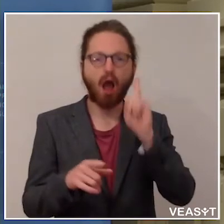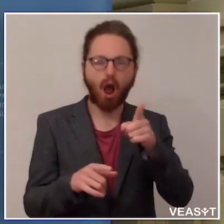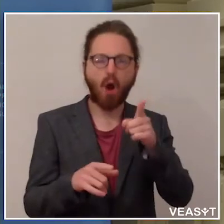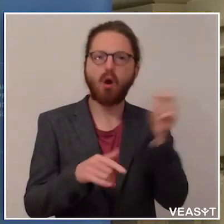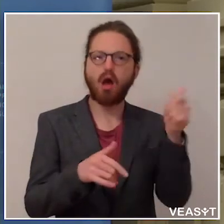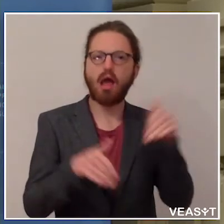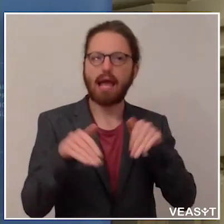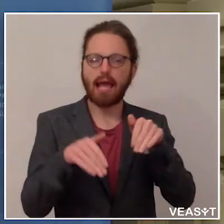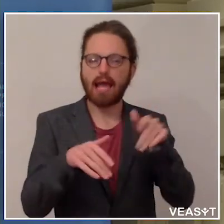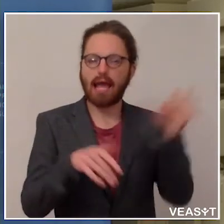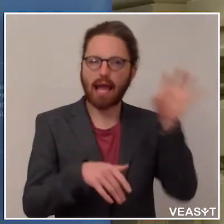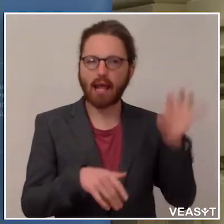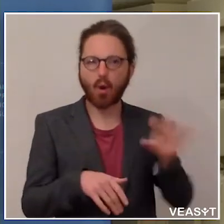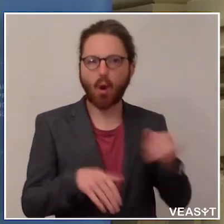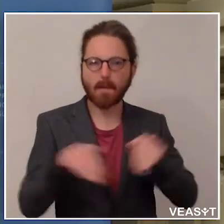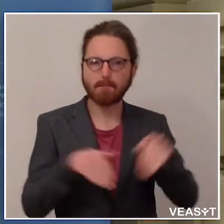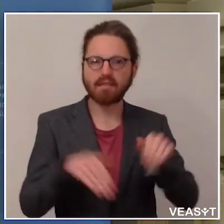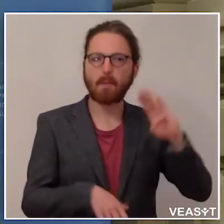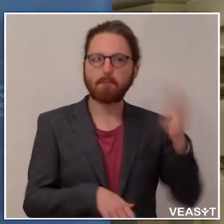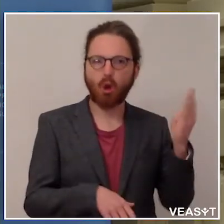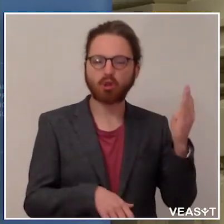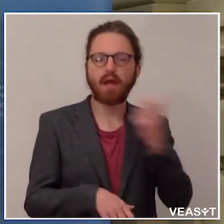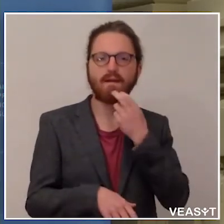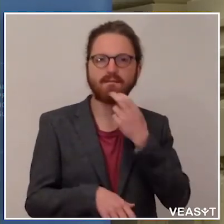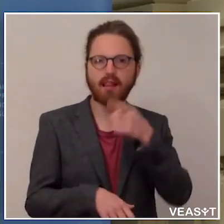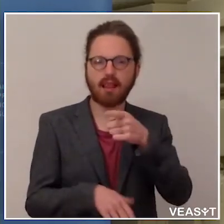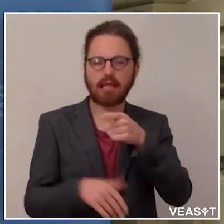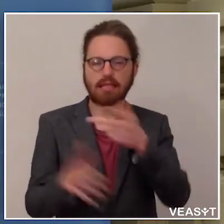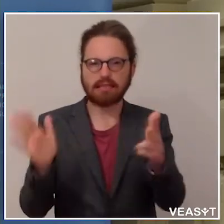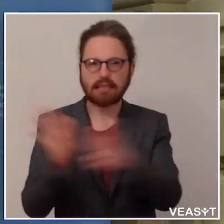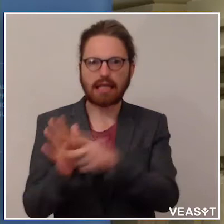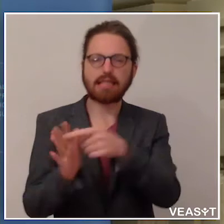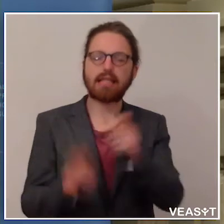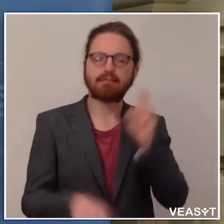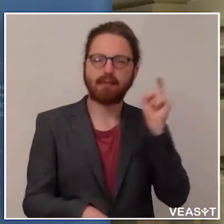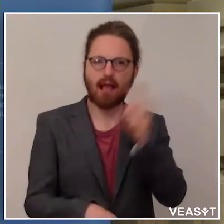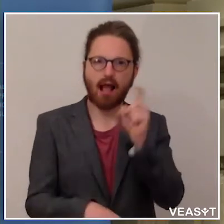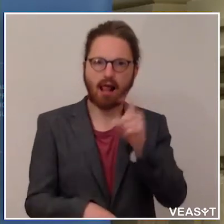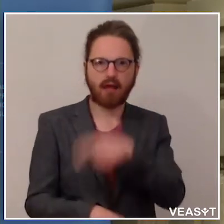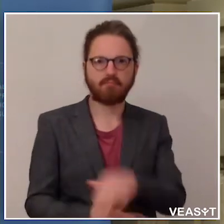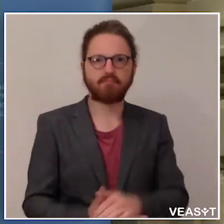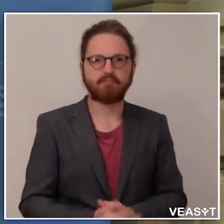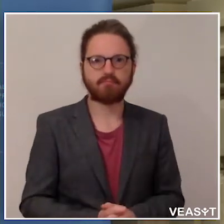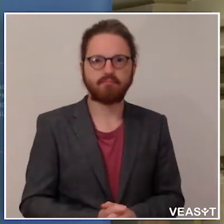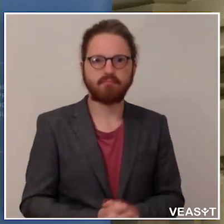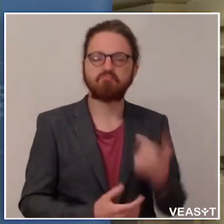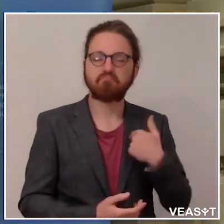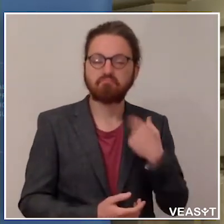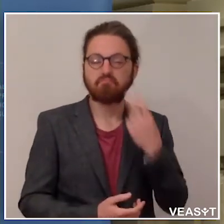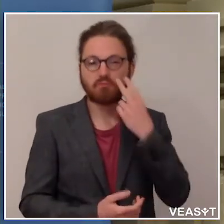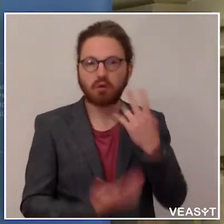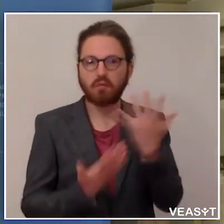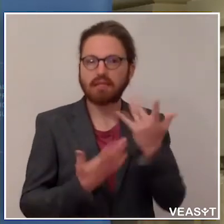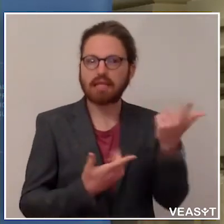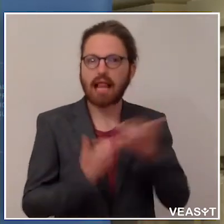Regionenminister Francesco Boccia, das Gesetz möglicherweise anzufechten. Wir sind also gespannt, was die Landesregierung zur gestrigen